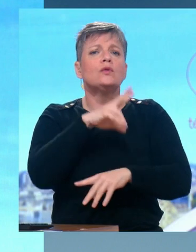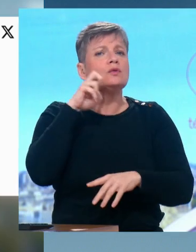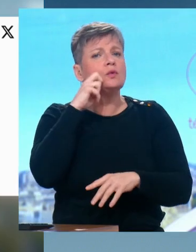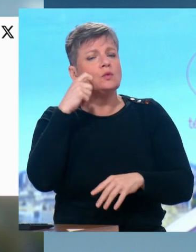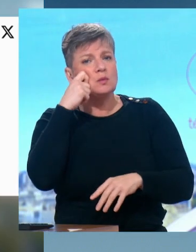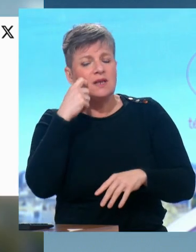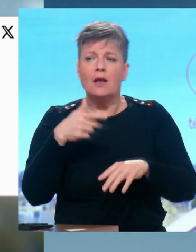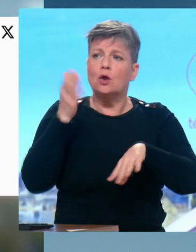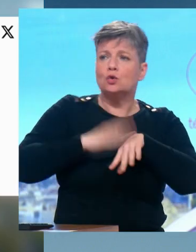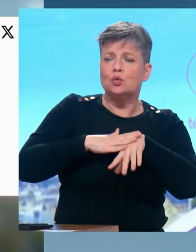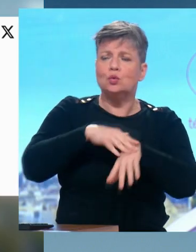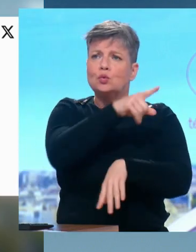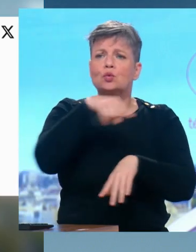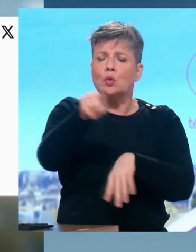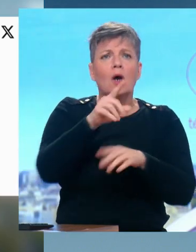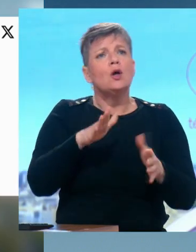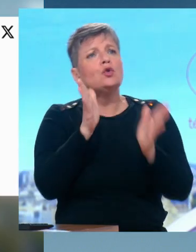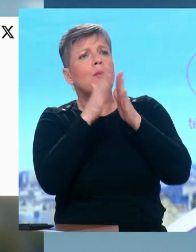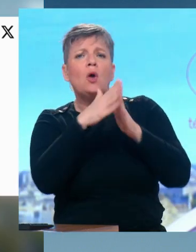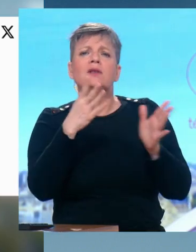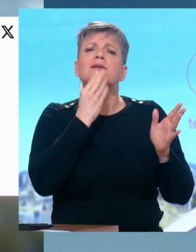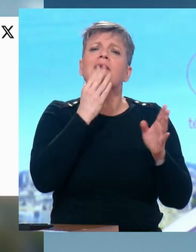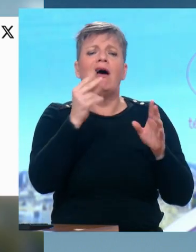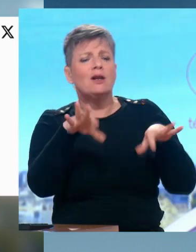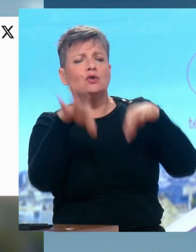Vous voyez le retweeter, ce message ? – Non, mais ça, c'est des propos